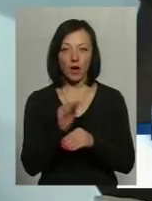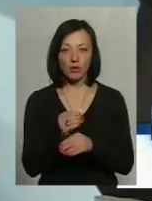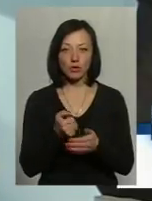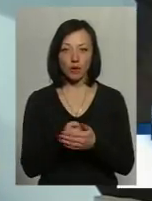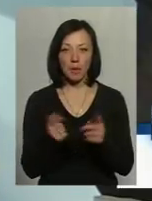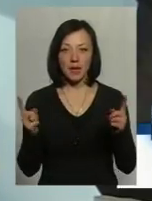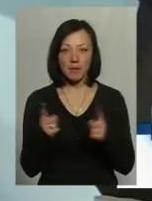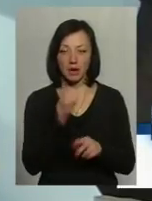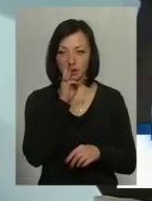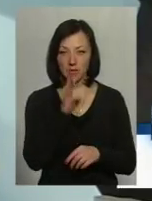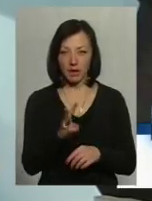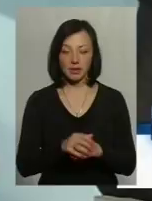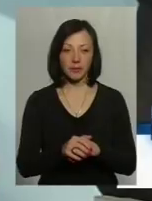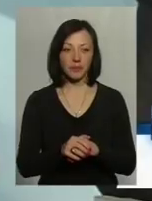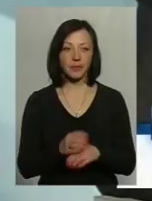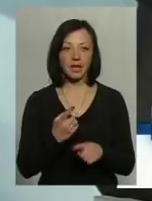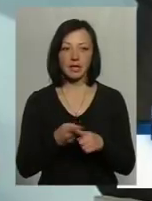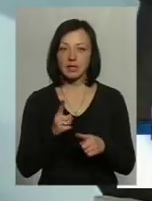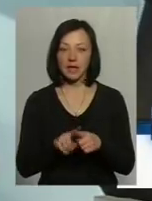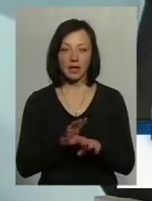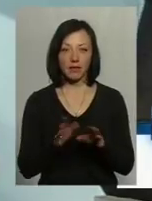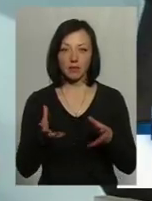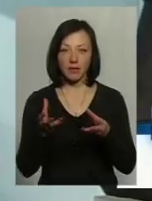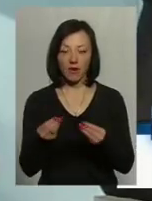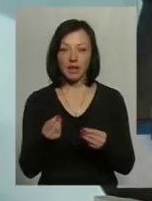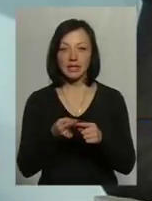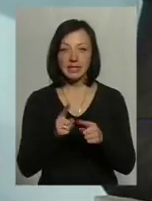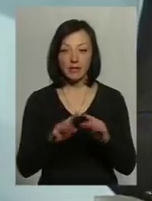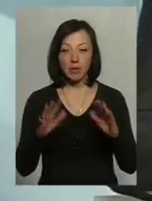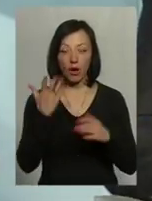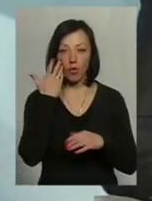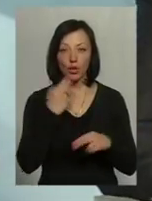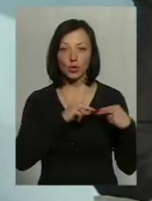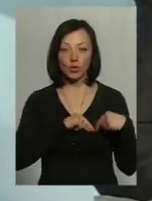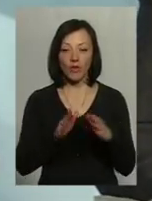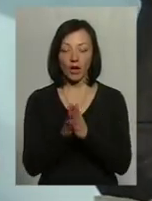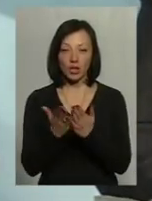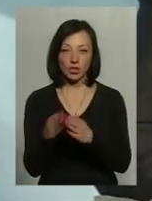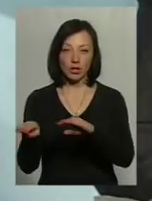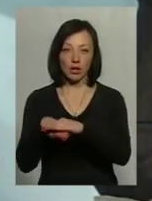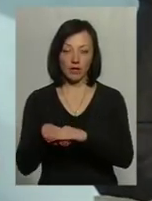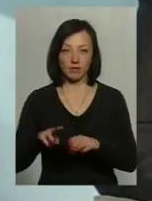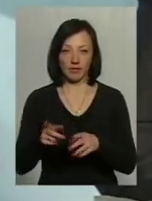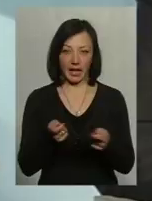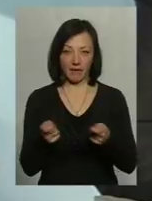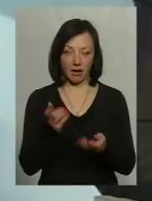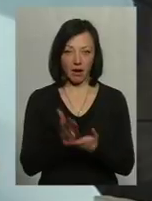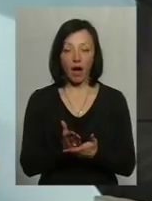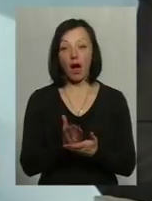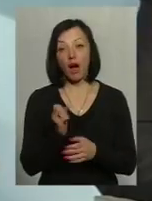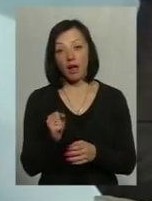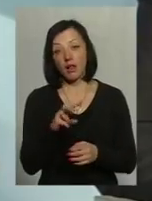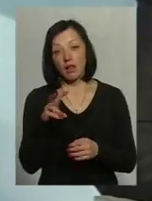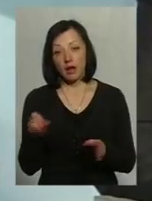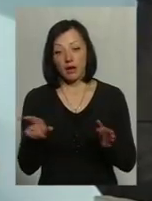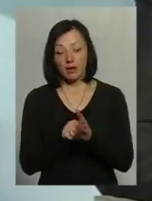мінімальної заробітної плати ЄСВ. Це не впливає. Це випадок тільки тоді, коли трудова книжка знаходиться в роботодавці. Але разом з тим, як